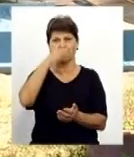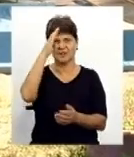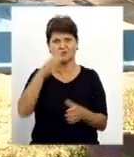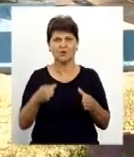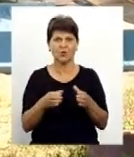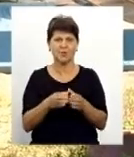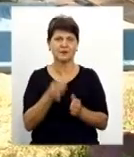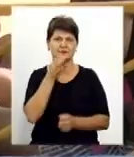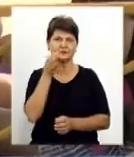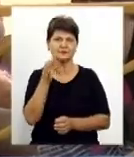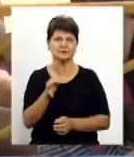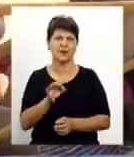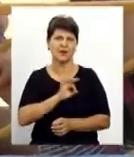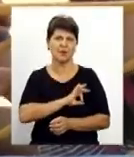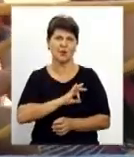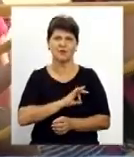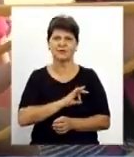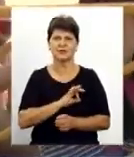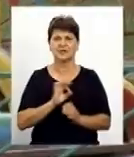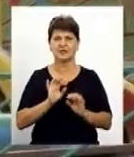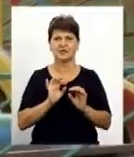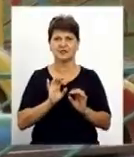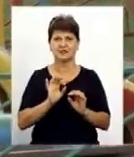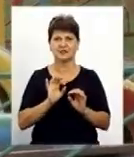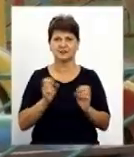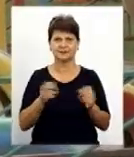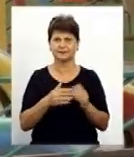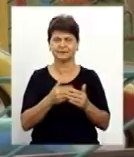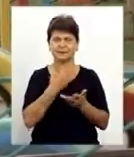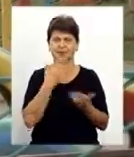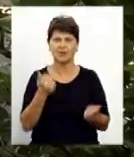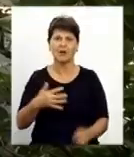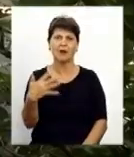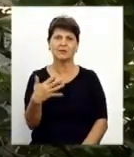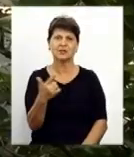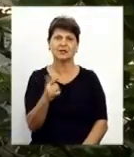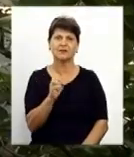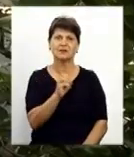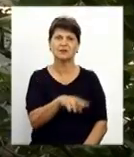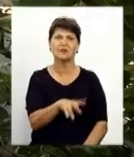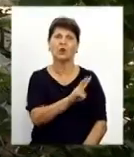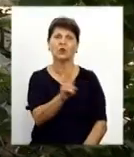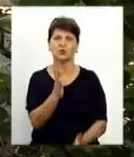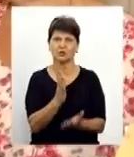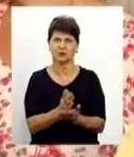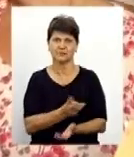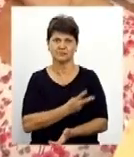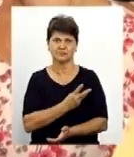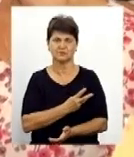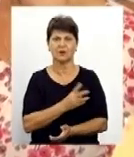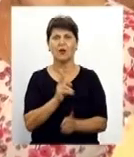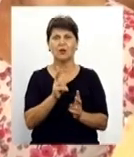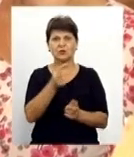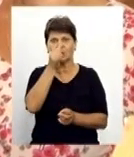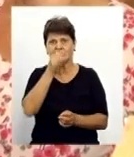дитсадка та професійність вихователів немає. Розповідає, 50 гривень здають ті, хто має можливість. Хто такої змоги не має, дають половину